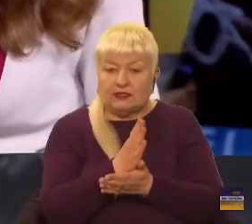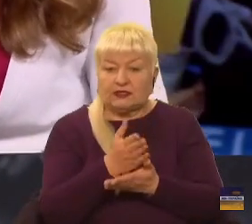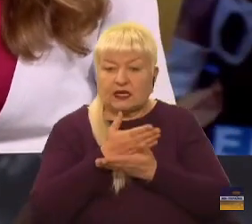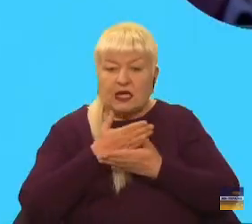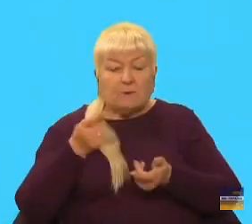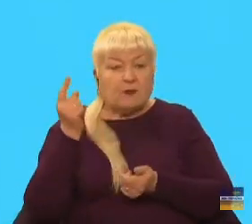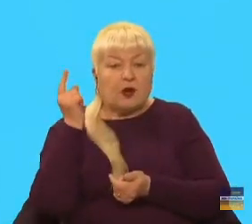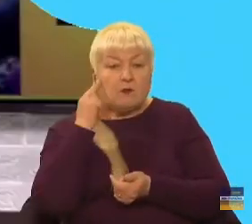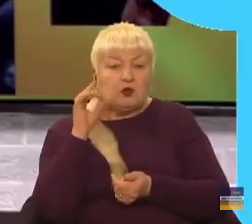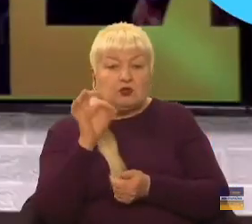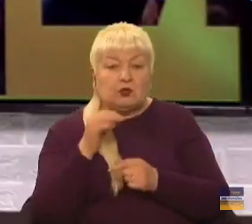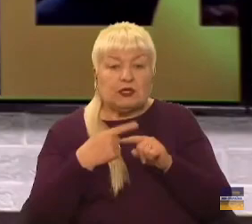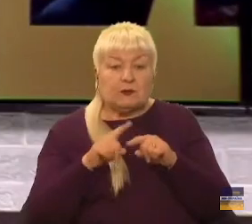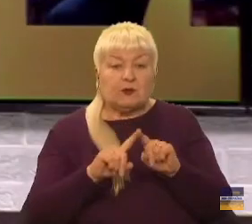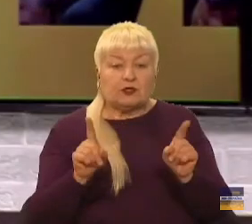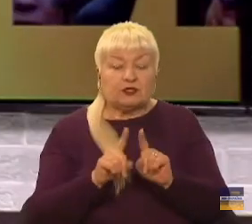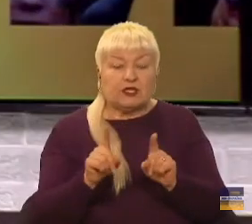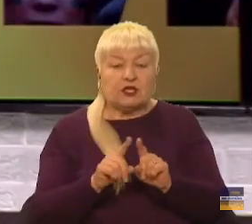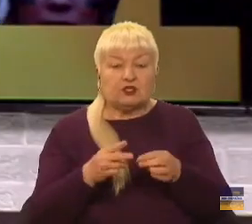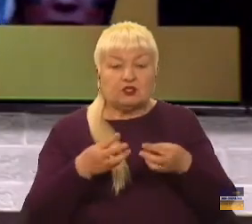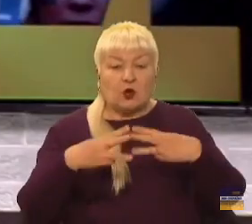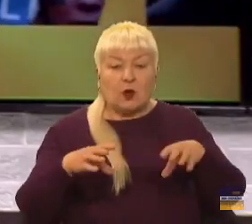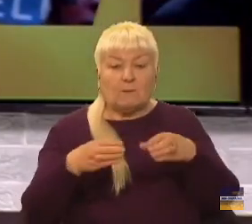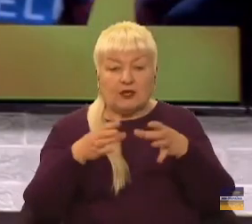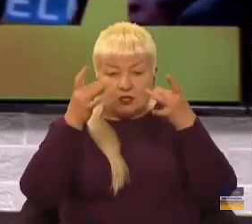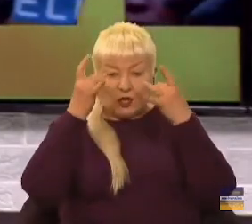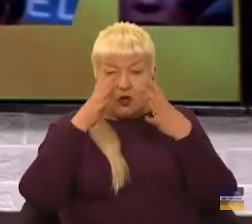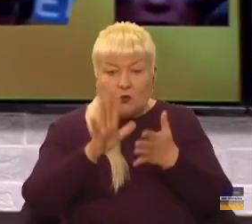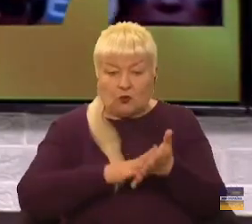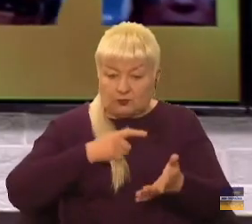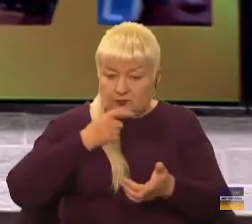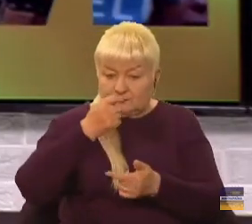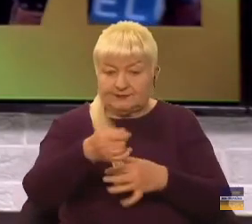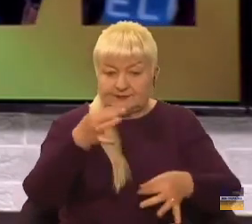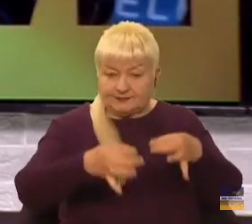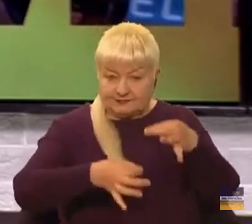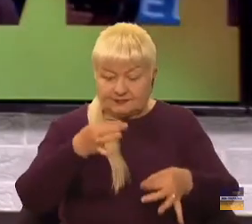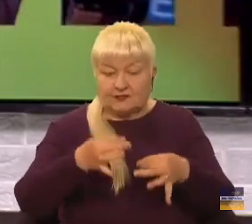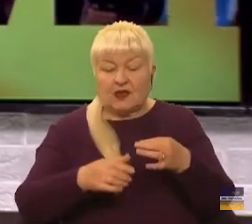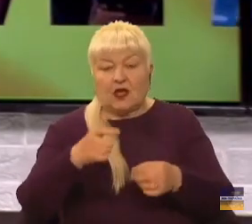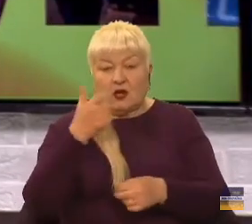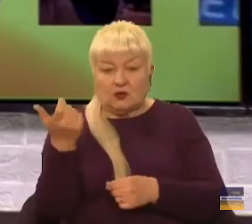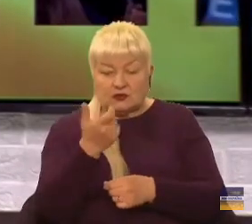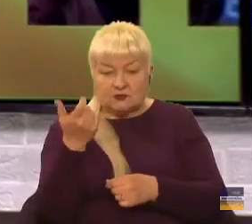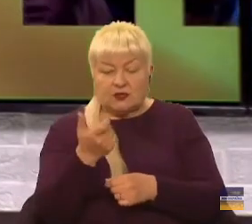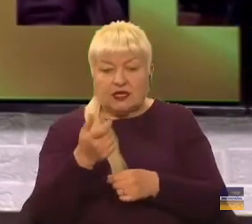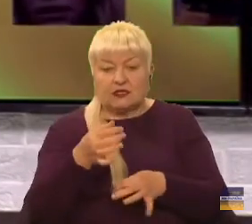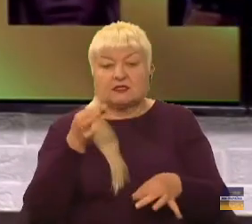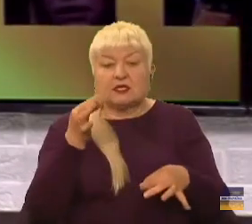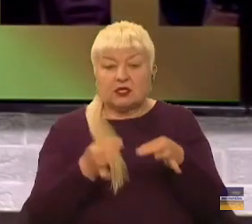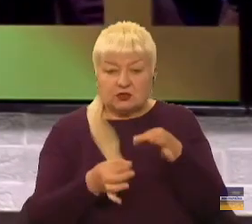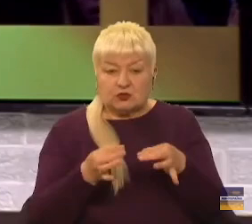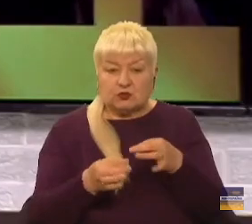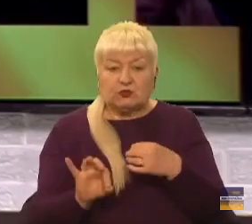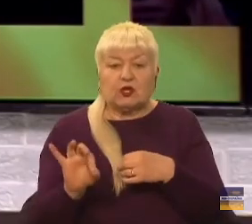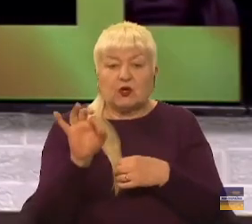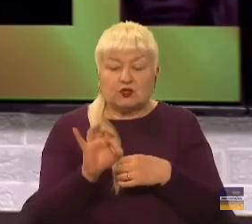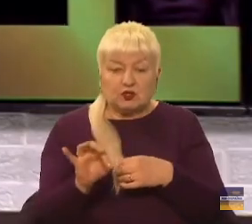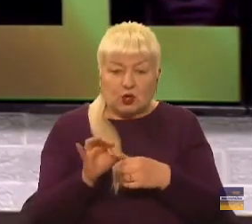ми почули про те, що Мінкульт подав позов у Господарський суд щодо